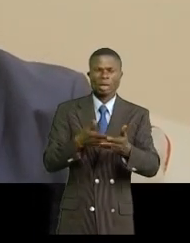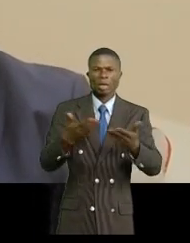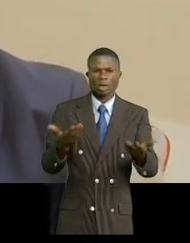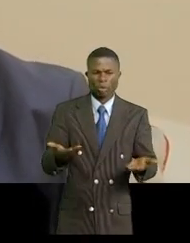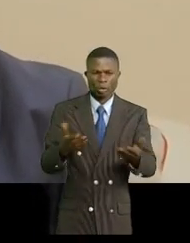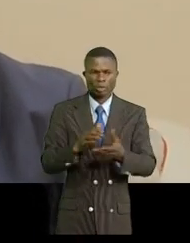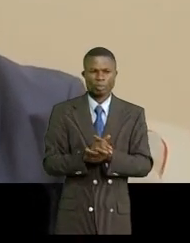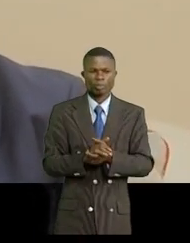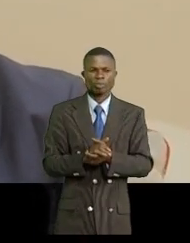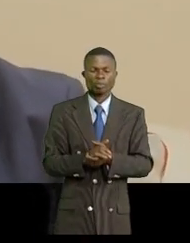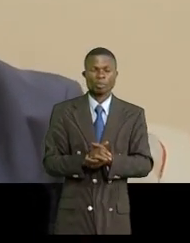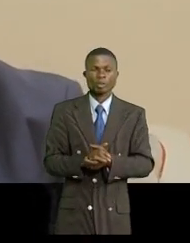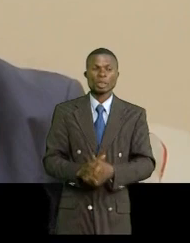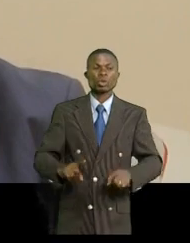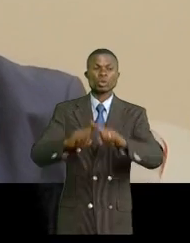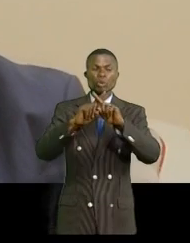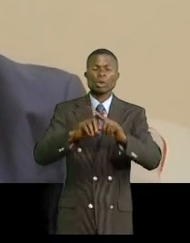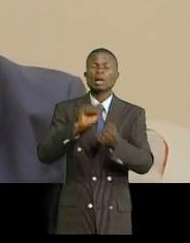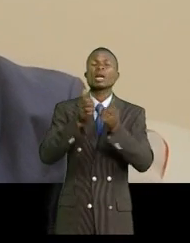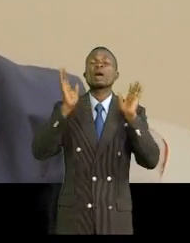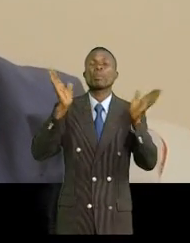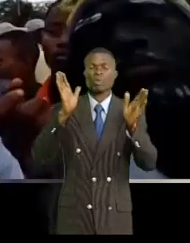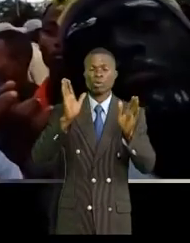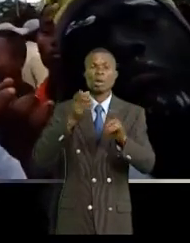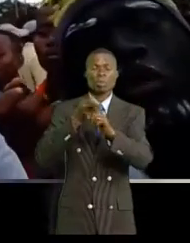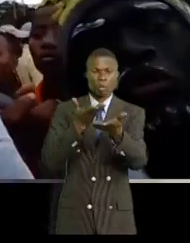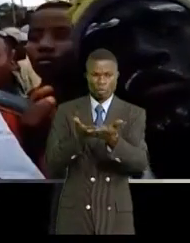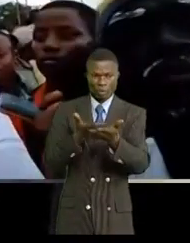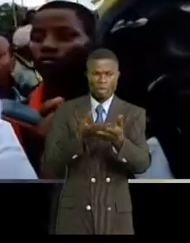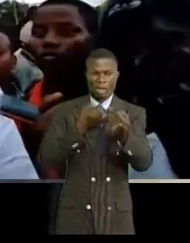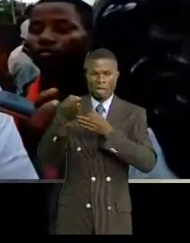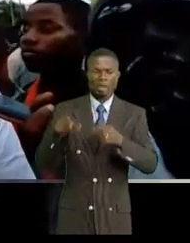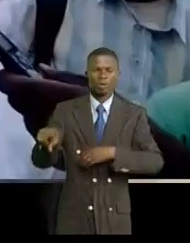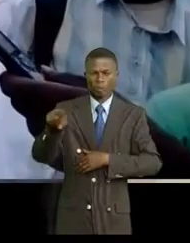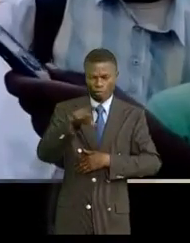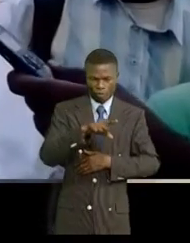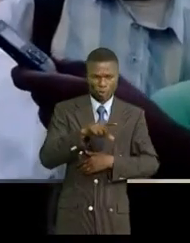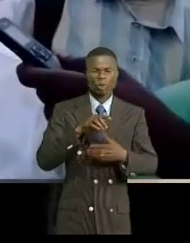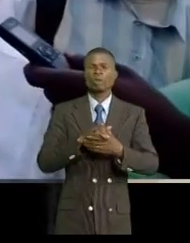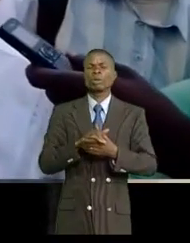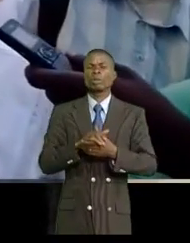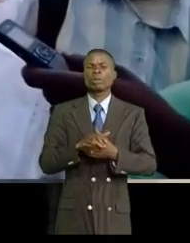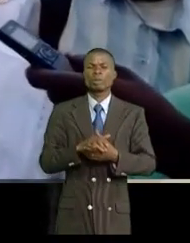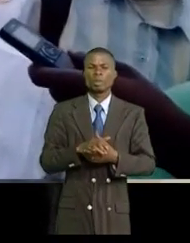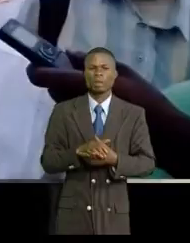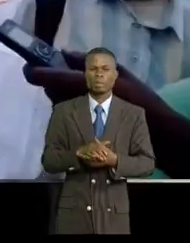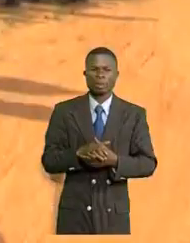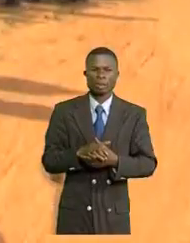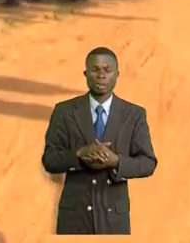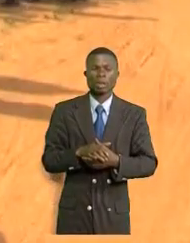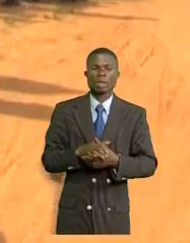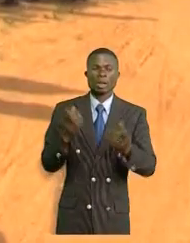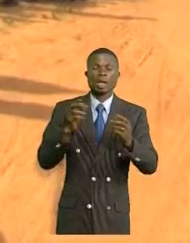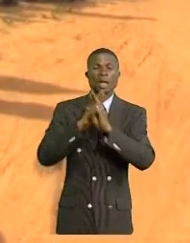alors il y a des causes principales que je vais développer quand je